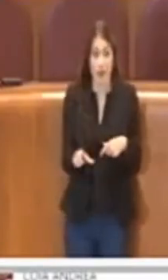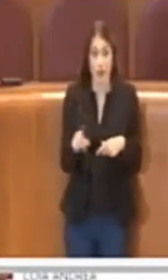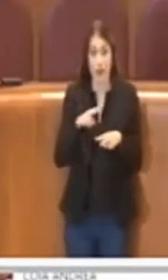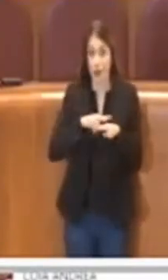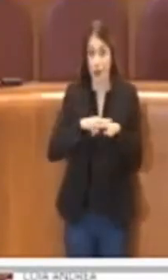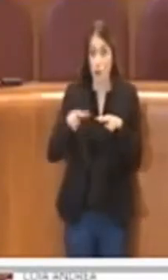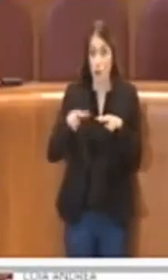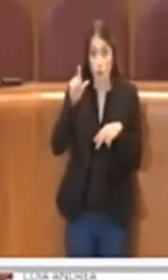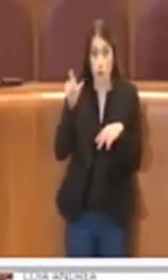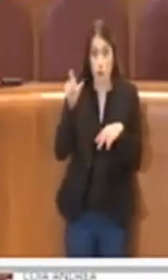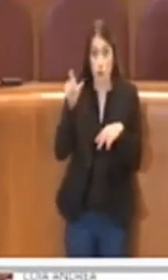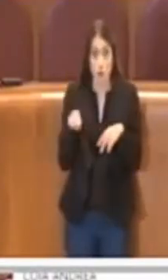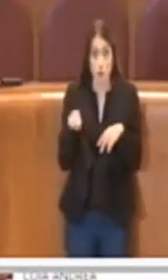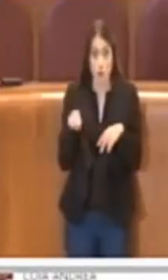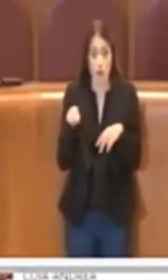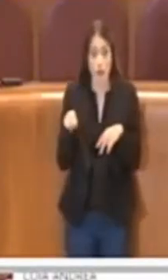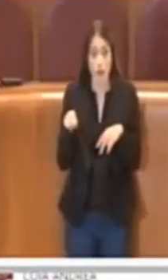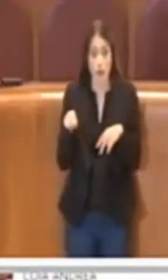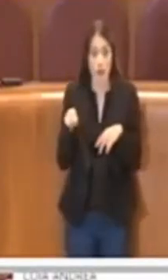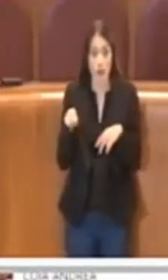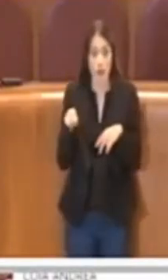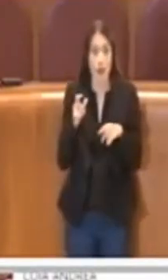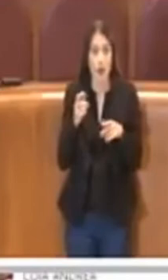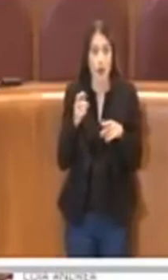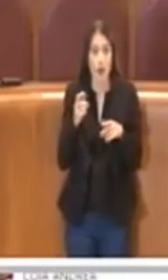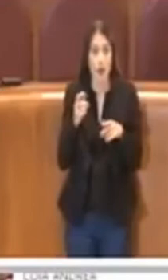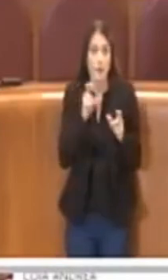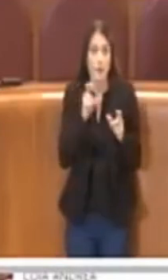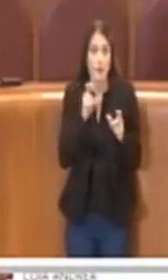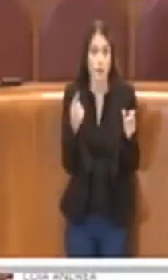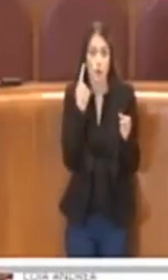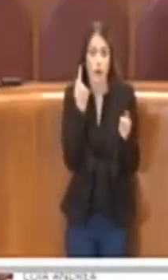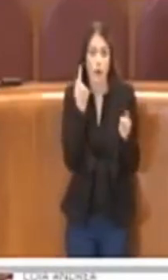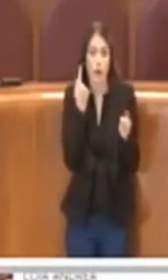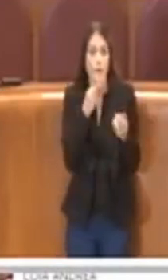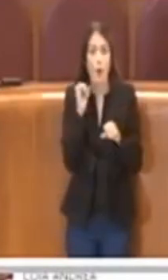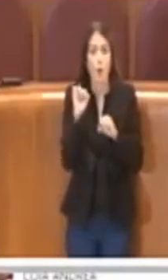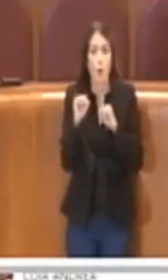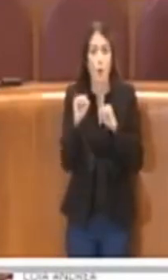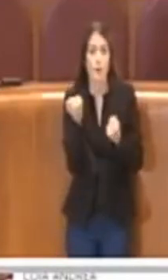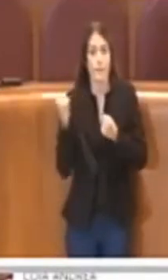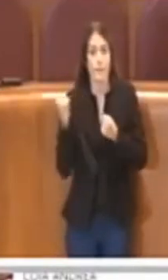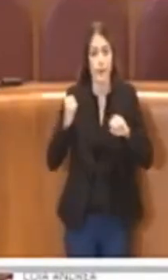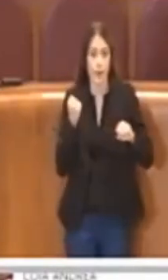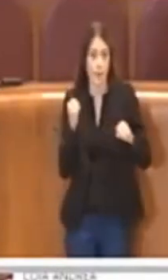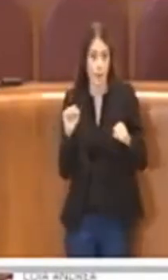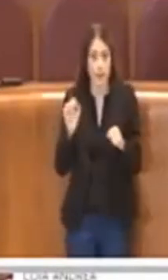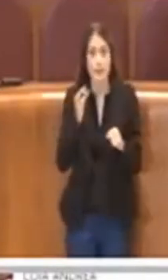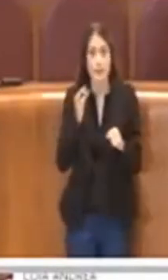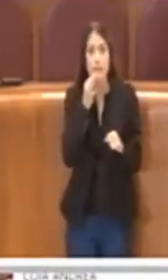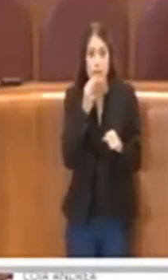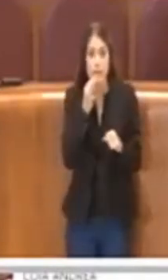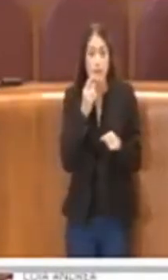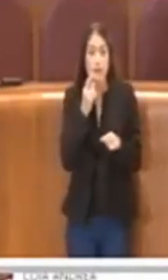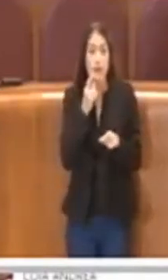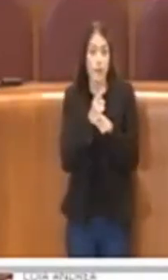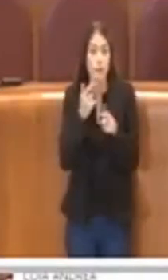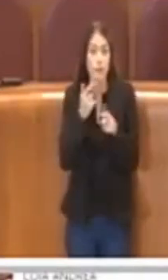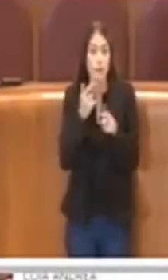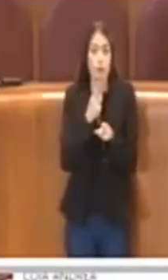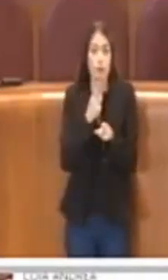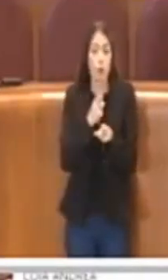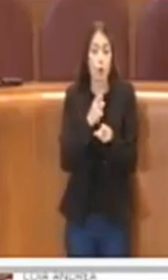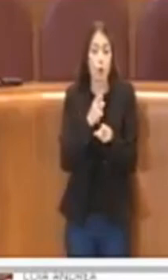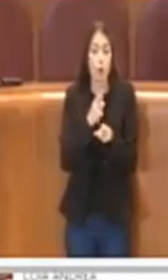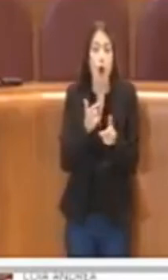persone capita spesso indisciplinate e lì allora bisogna aumentare i controlli come ha